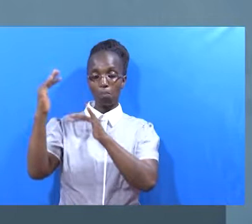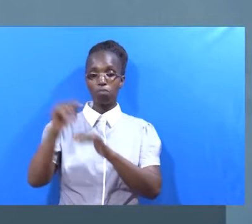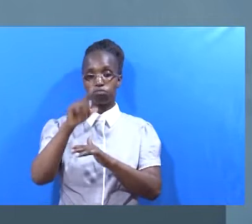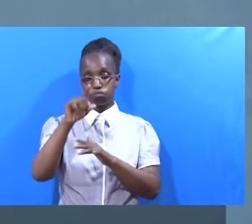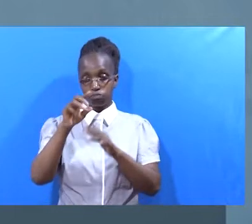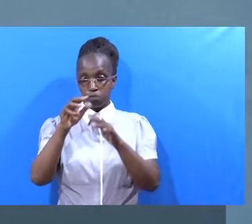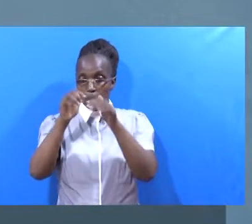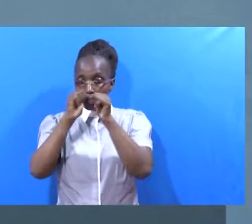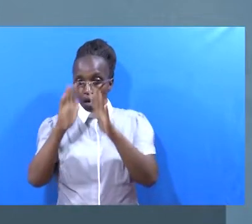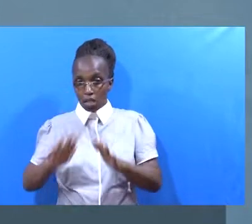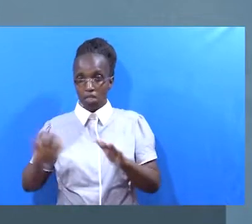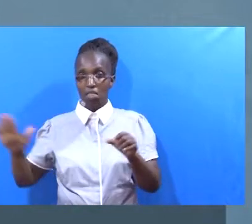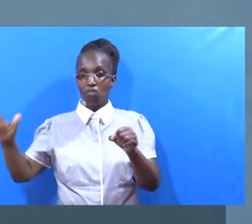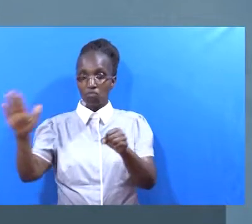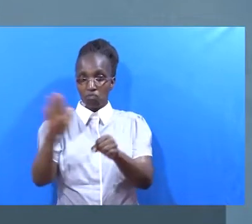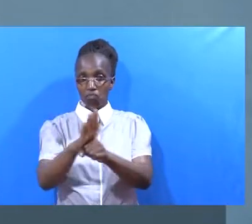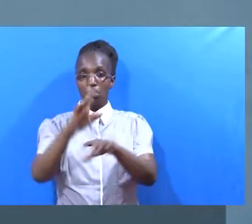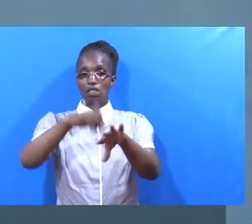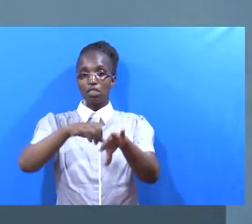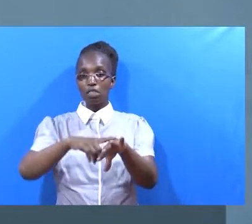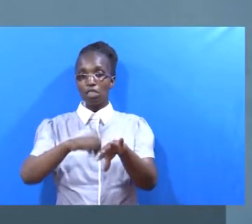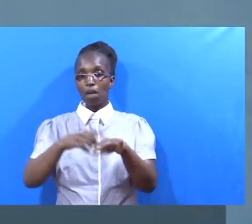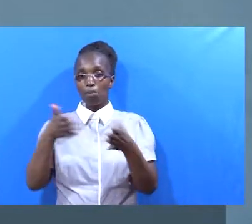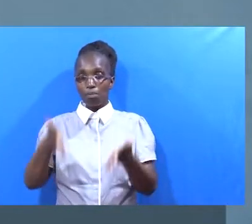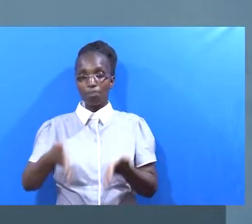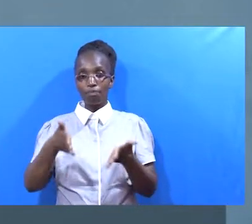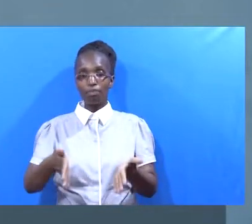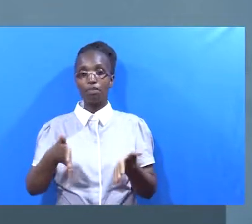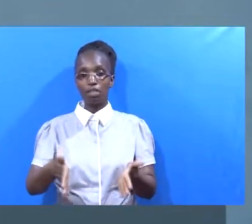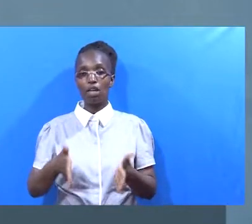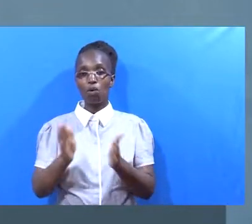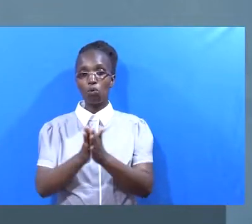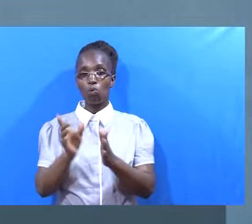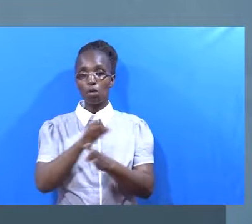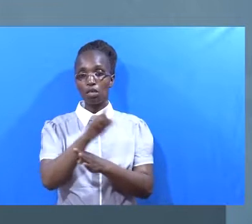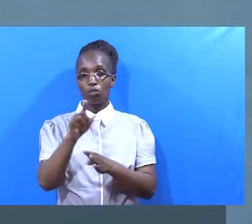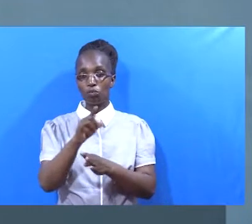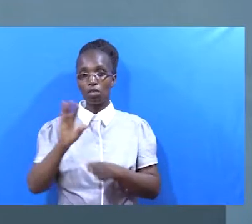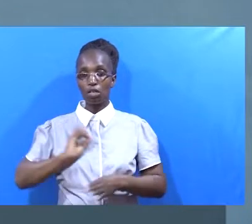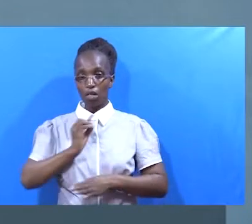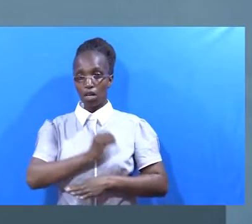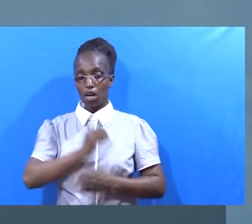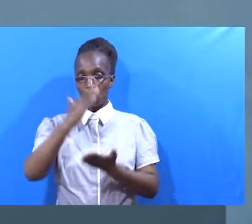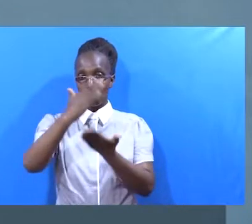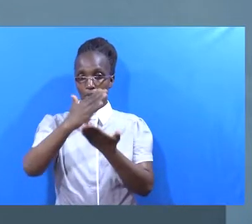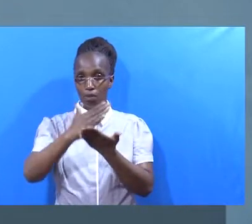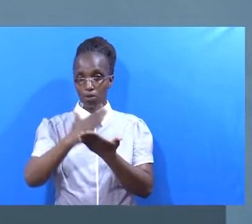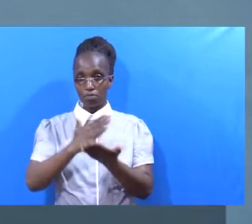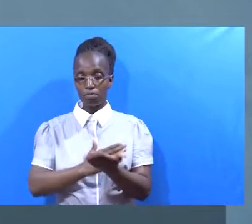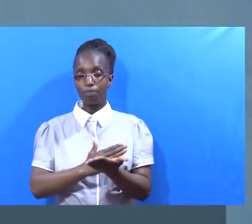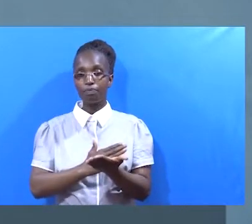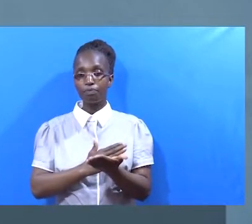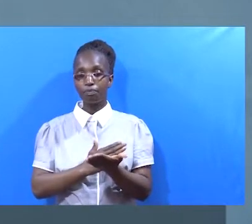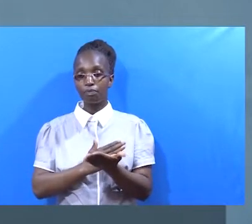yangu ya kwamba umebarikiwa kwa munda wote ambayo tumekua nao Na tumekua nawe katika pipindi yetu